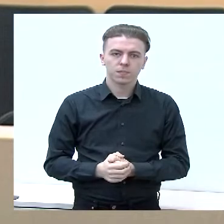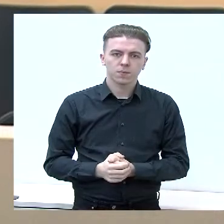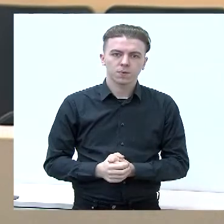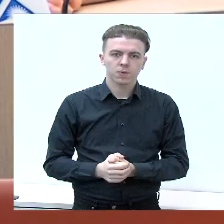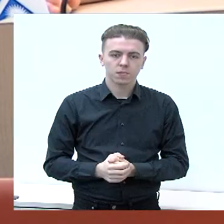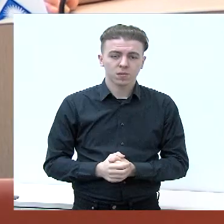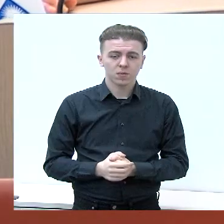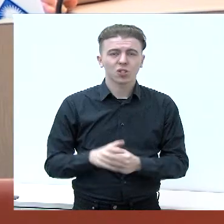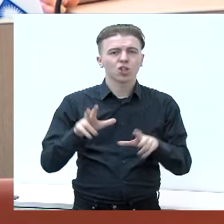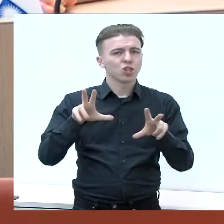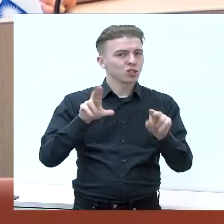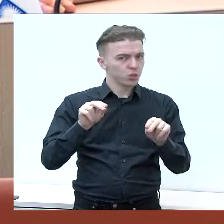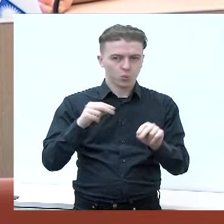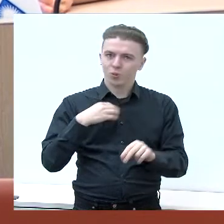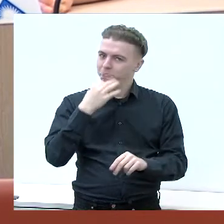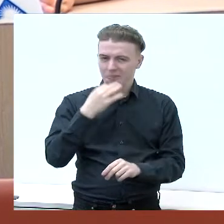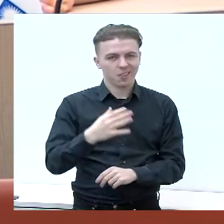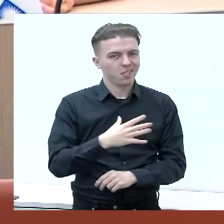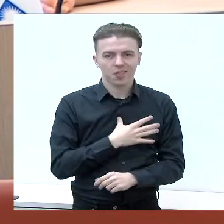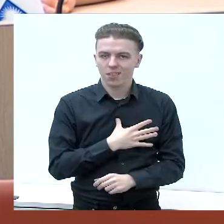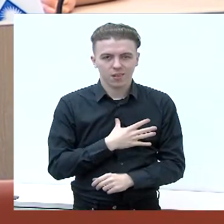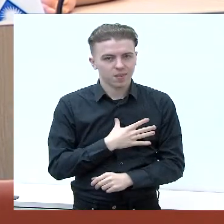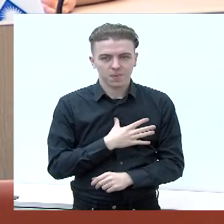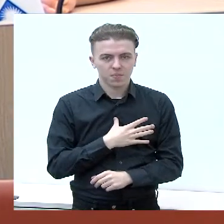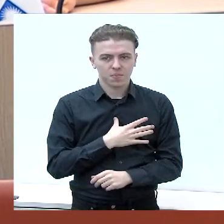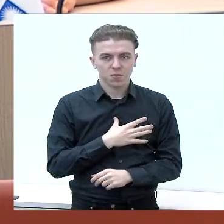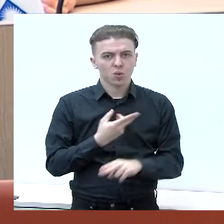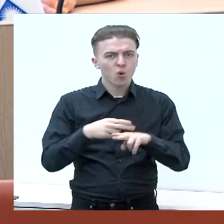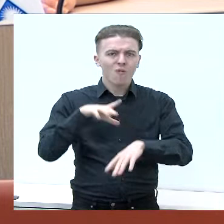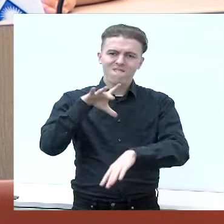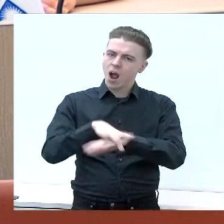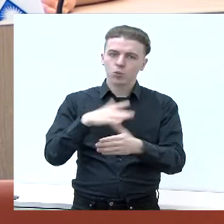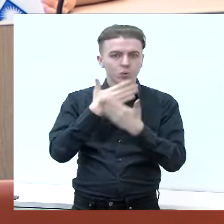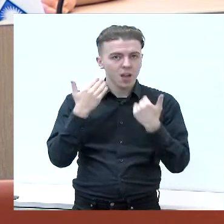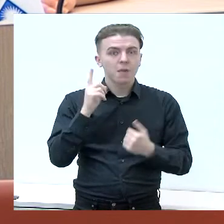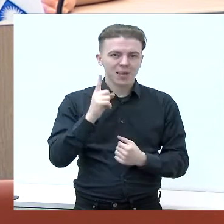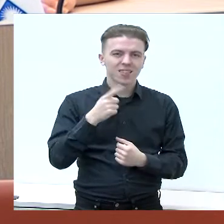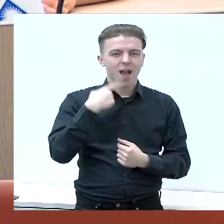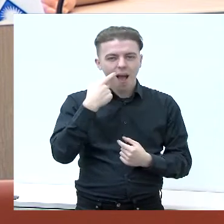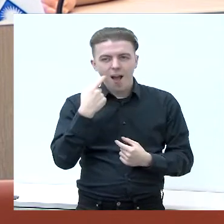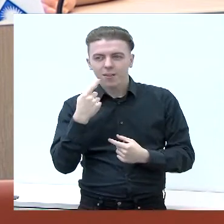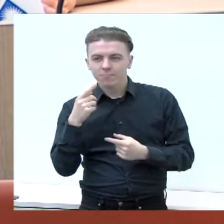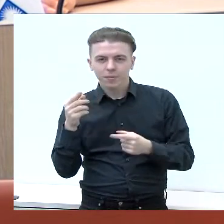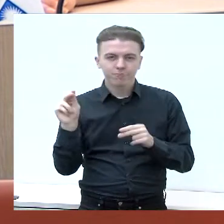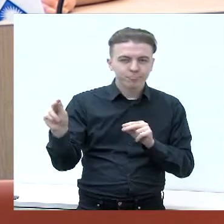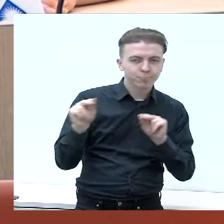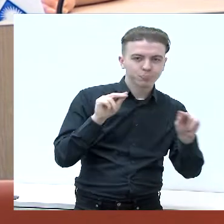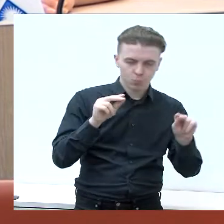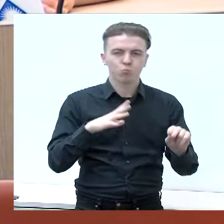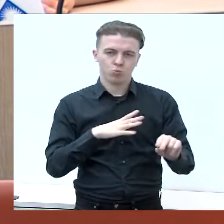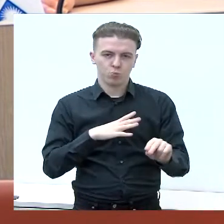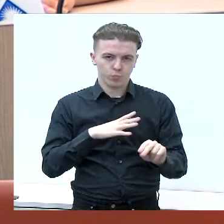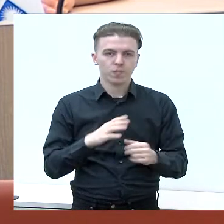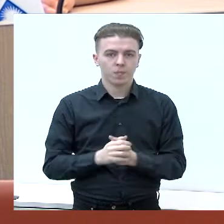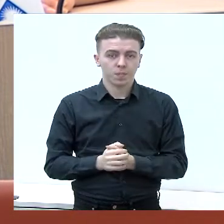Iš tiesų, tai negalėčiau įvardinti, nes tokių, kad per faktų nėrbėt kalbų visokių girdėsi. Taip pat